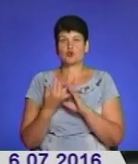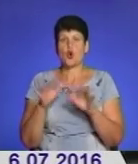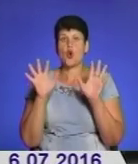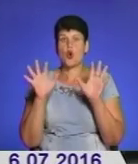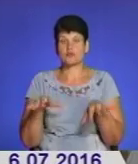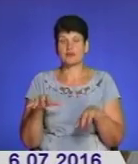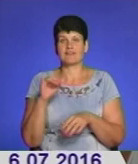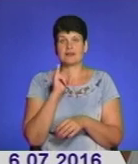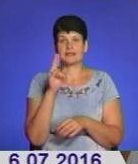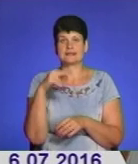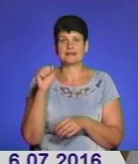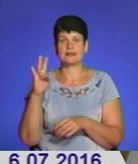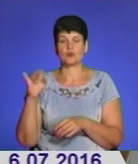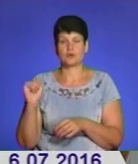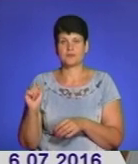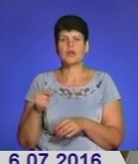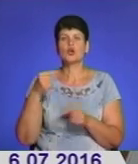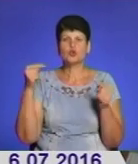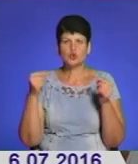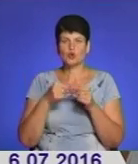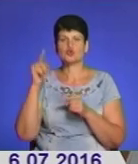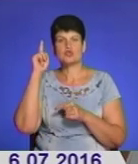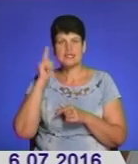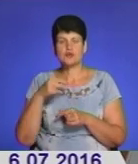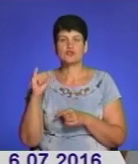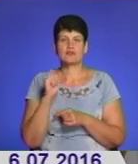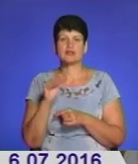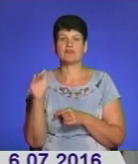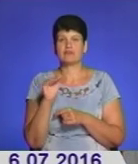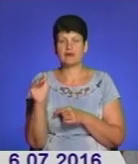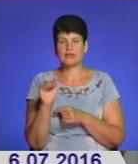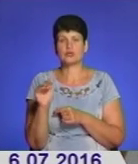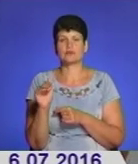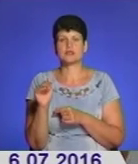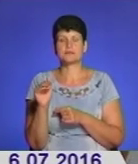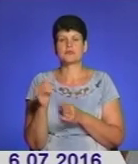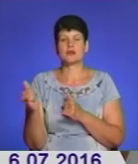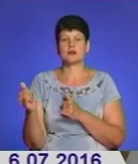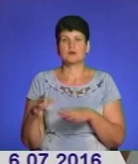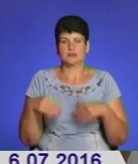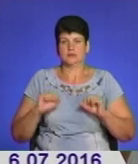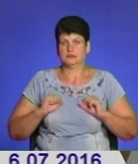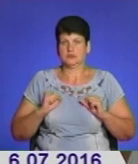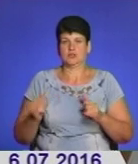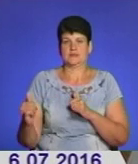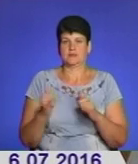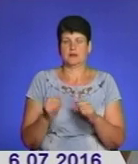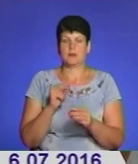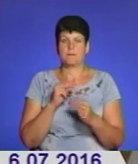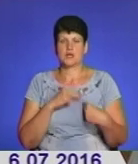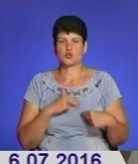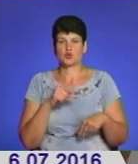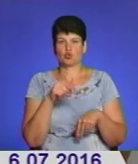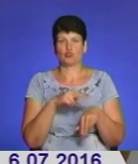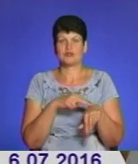Івана Дадилюка. Точно знаю, що Іван Федорович викладе максимум зусиль для того, щоб забезпечити і працюючих тут поліцейських,